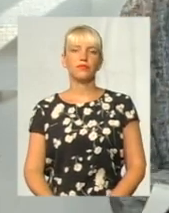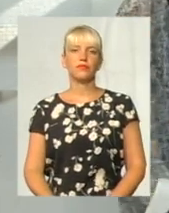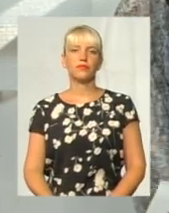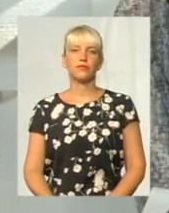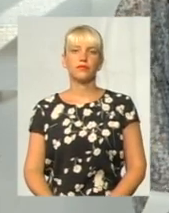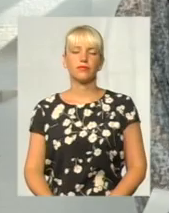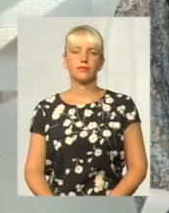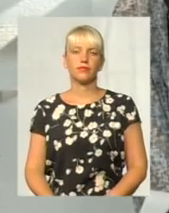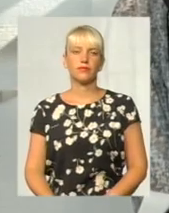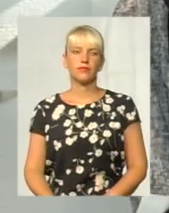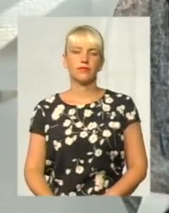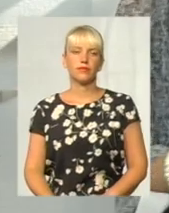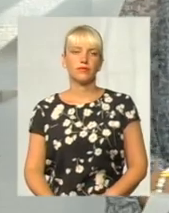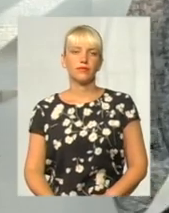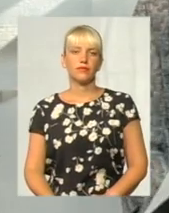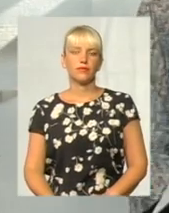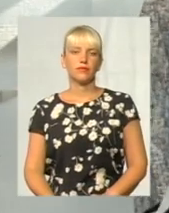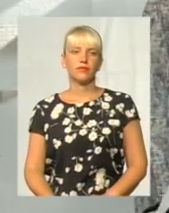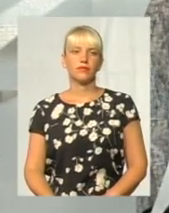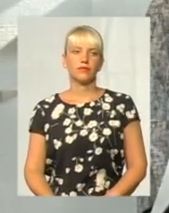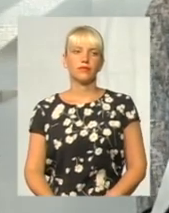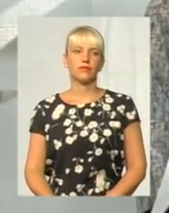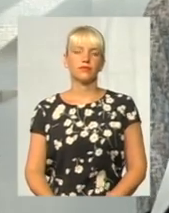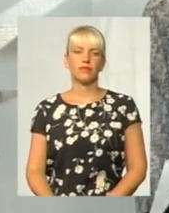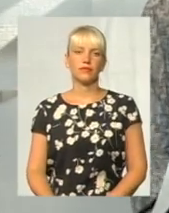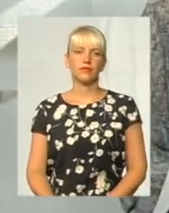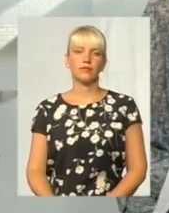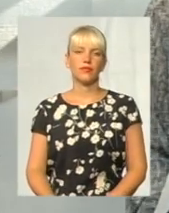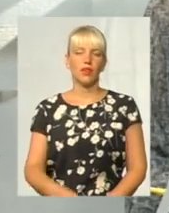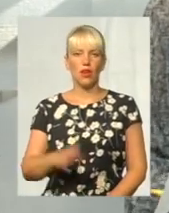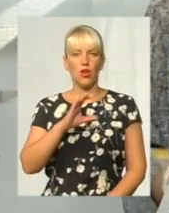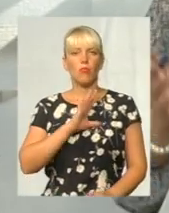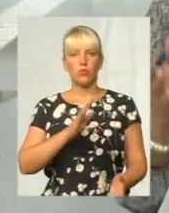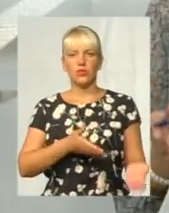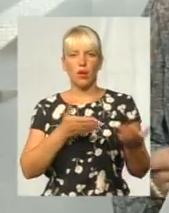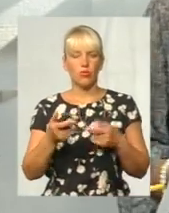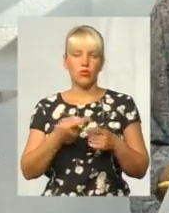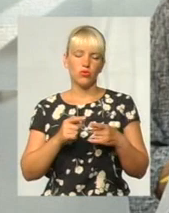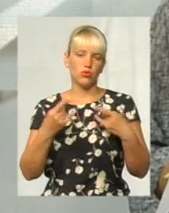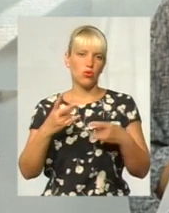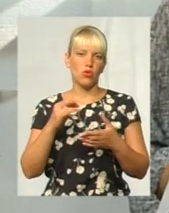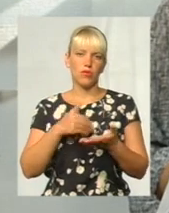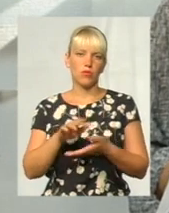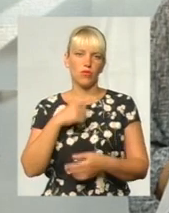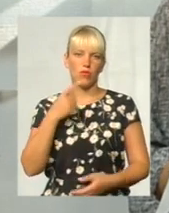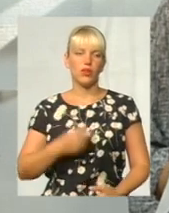дати його коментар, ми його запрошували у цю студію, однак він відмовився говорити. Що він говорить?